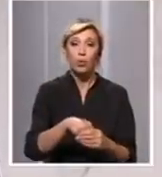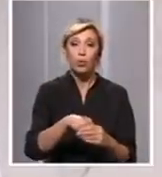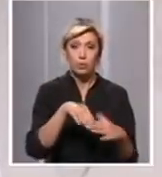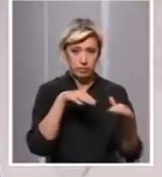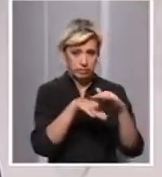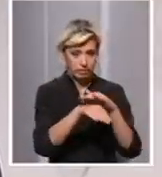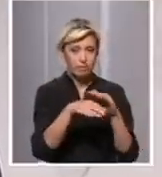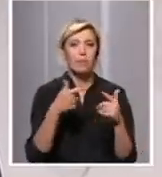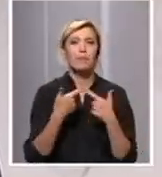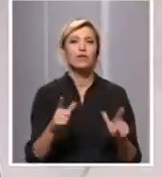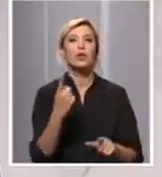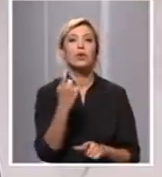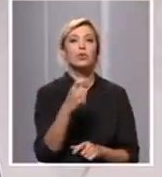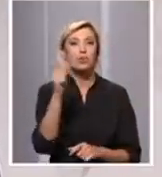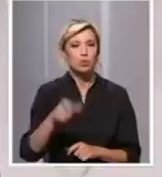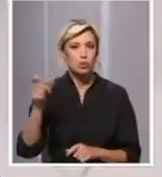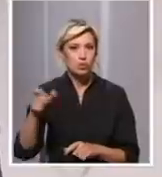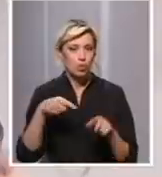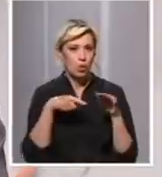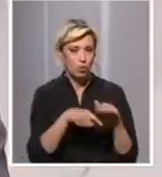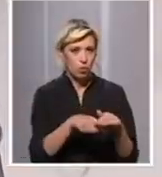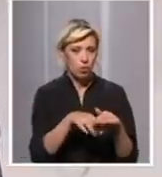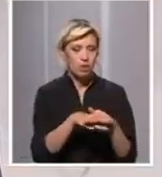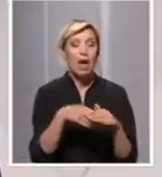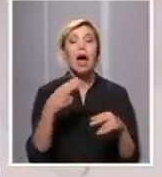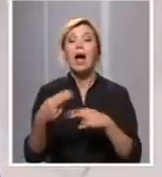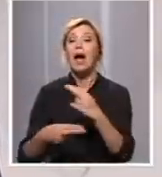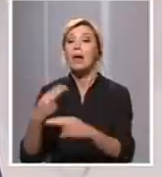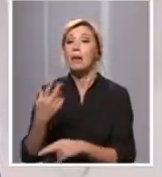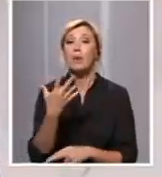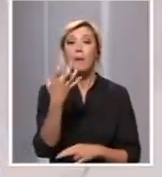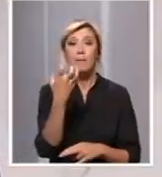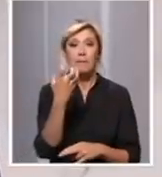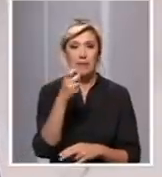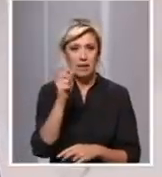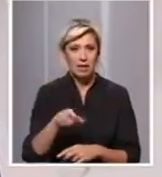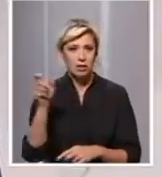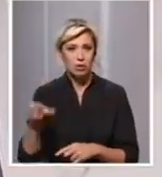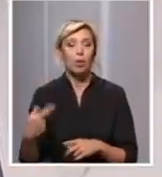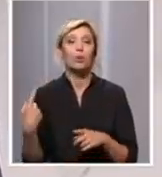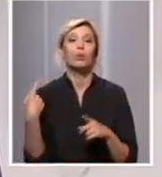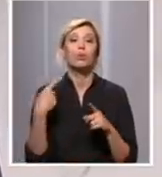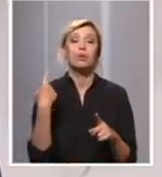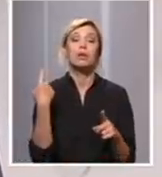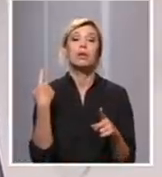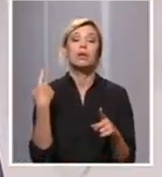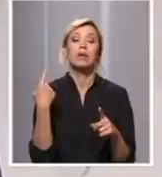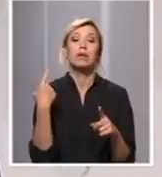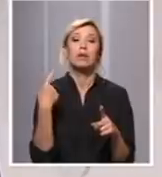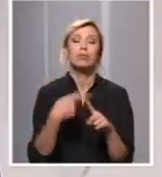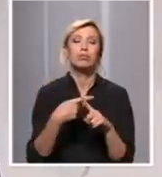koji je dozvoljen za okupljanje, a u otvorenom prostoru 500 ljudi. Također i